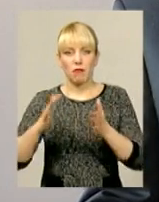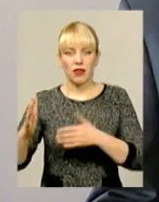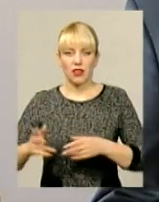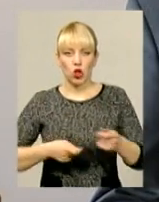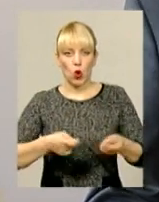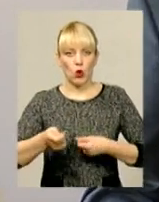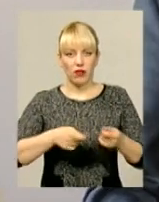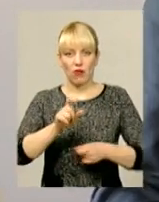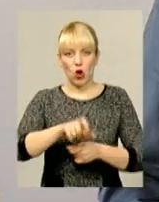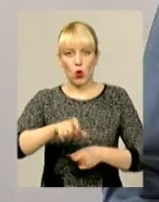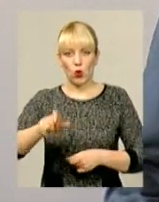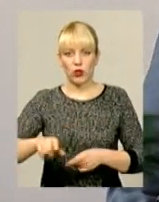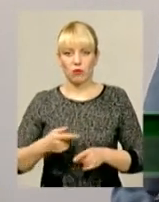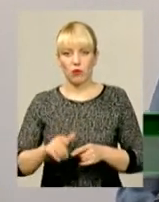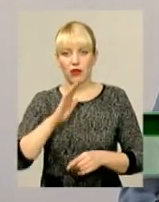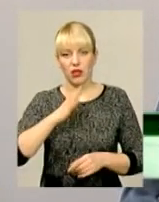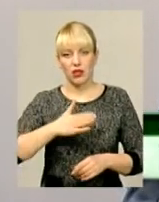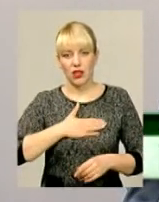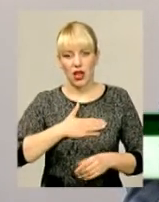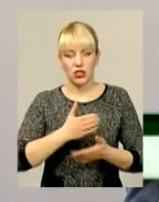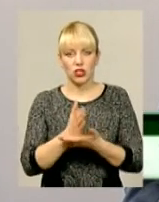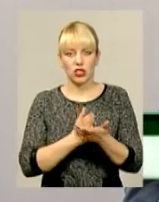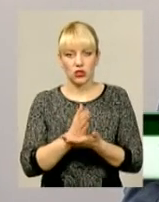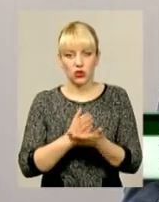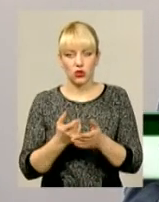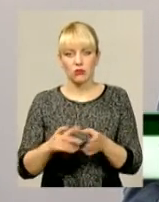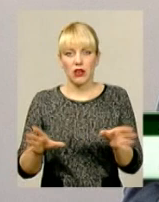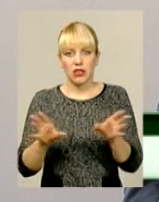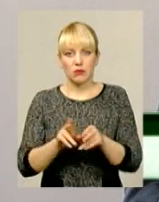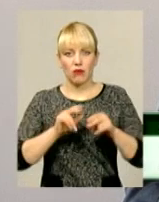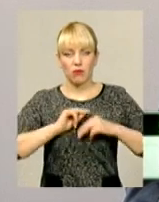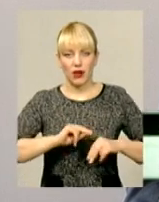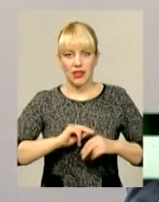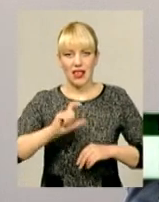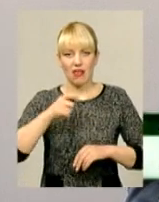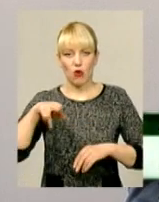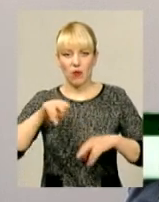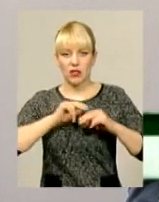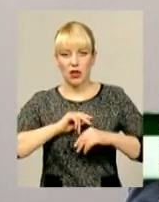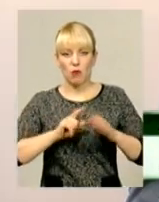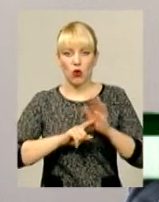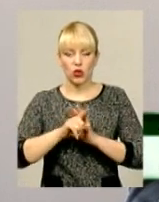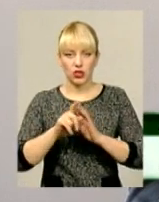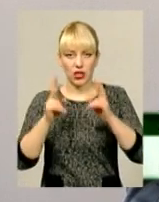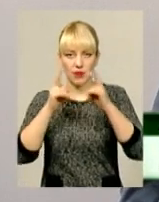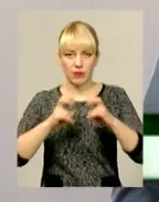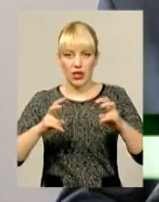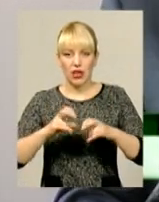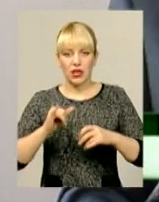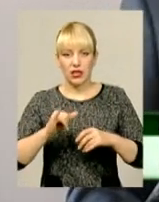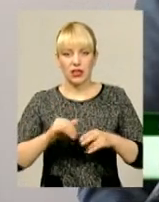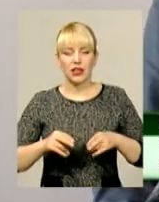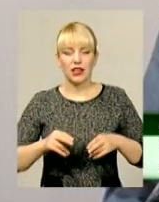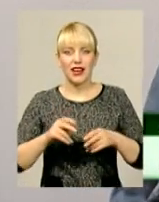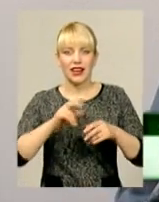наша служба в тісній співпраці з європейськими колегами розпочала впровадження систем аналізу ризиків та кримінального аналізу. Ми